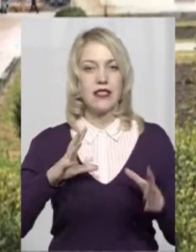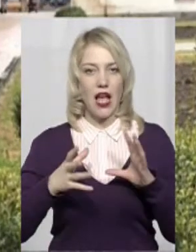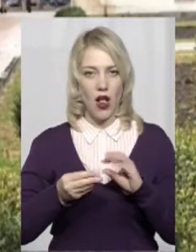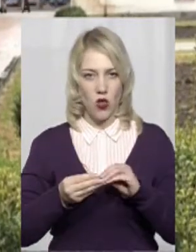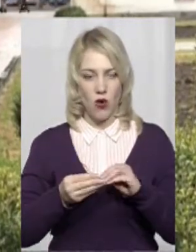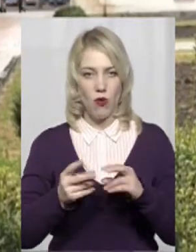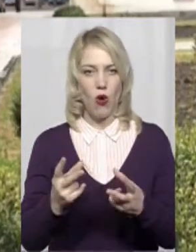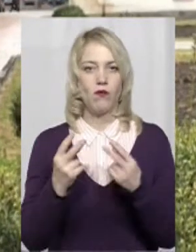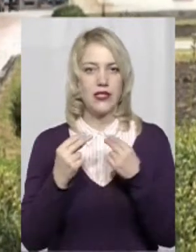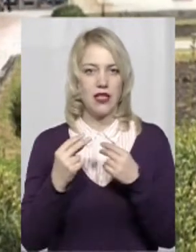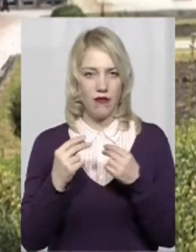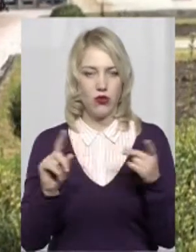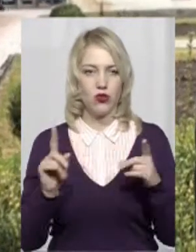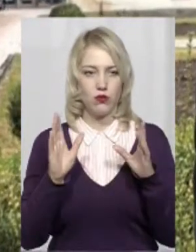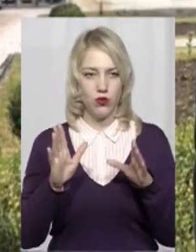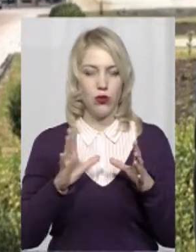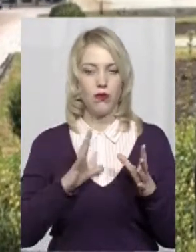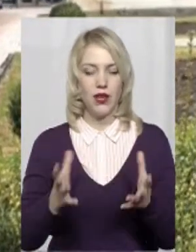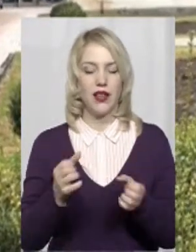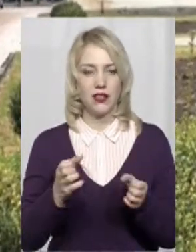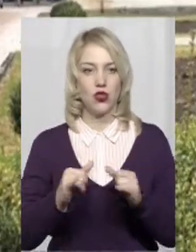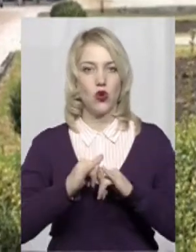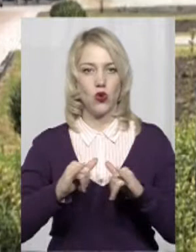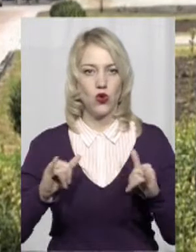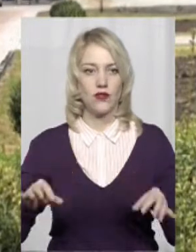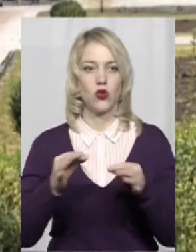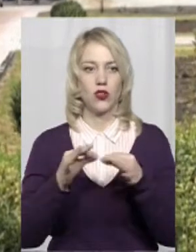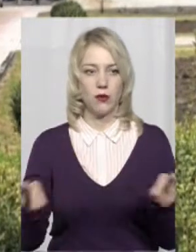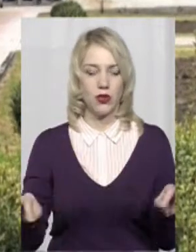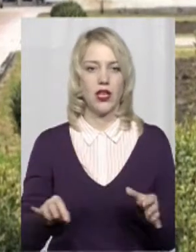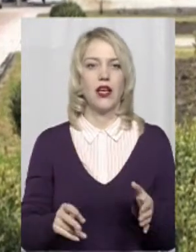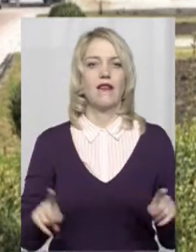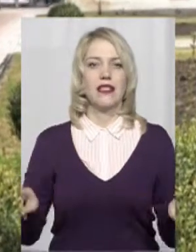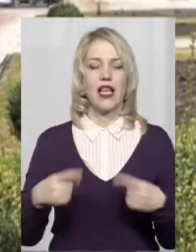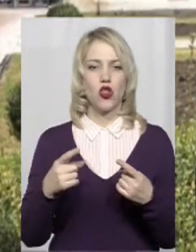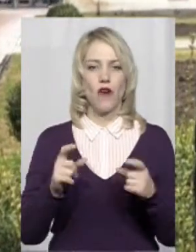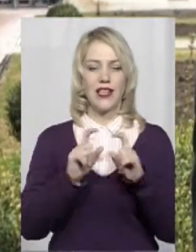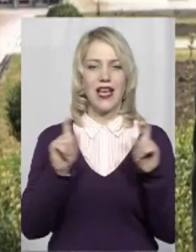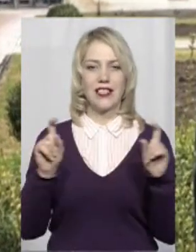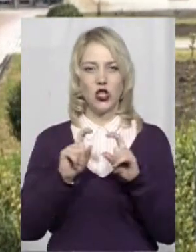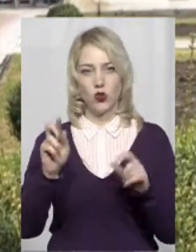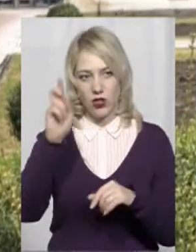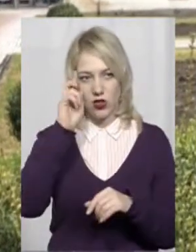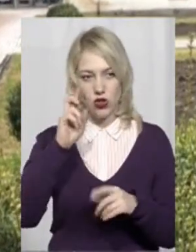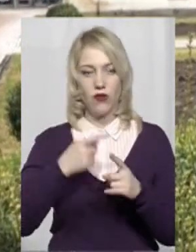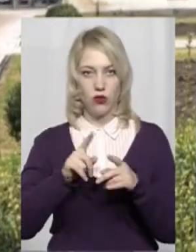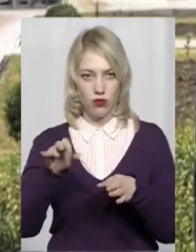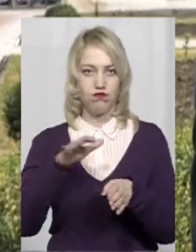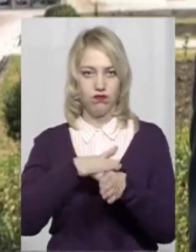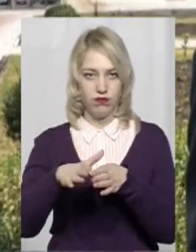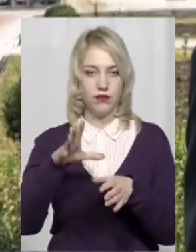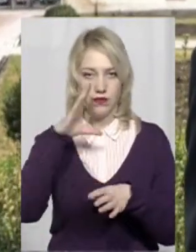обіцяв те, що було тоді прийнято, розвиток демократії, становлення інститутів держави, то, в принципі, в основному йому це